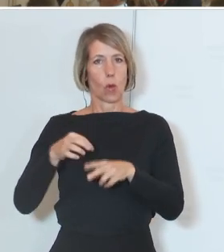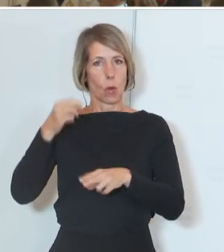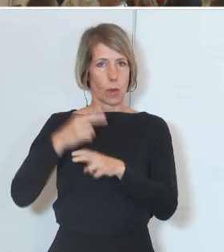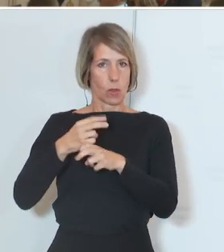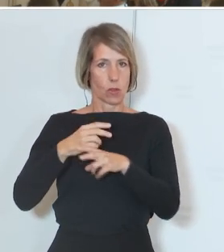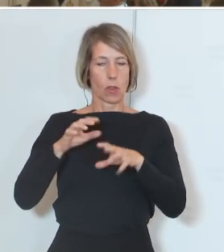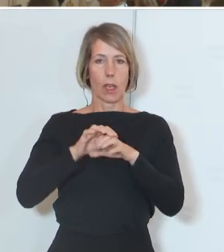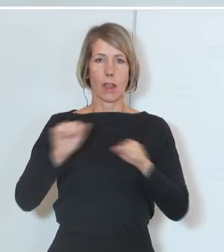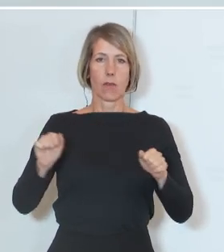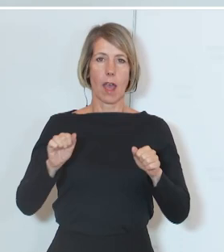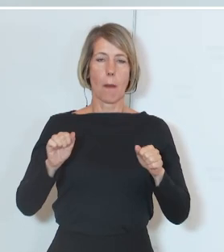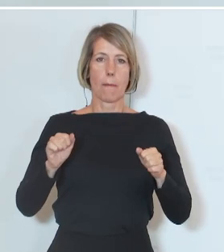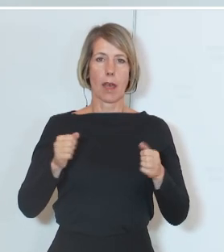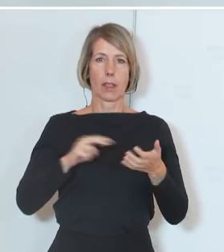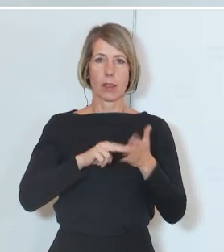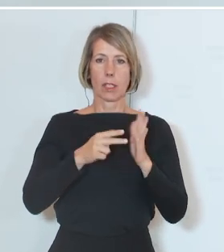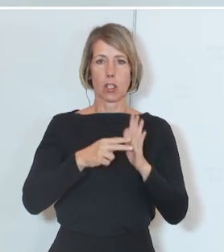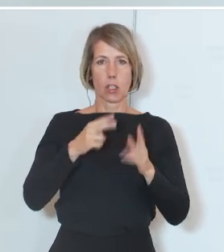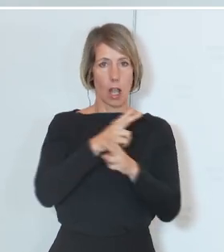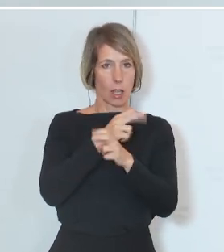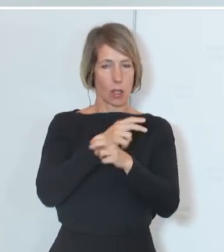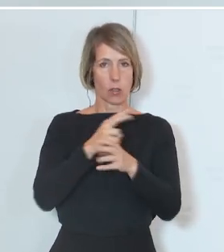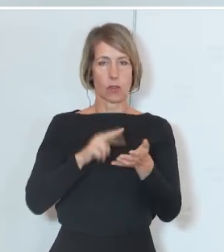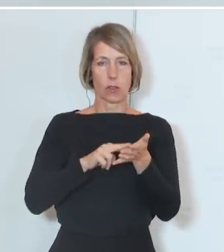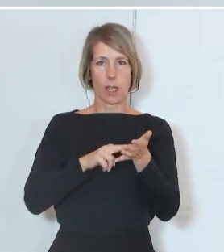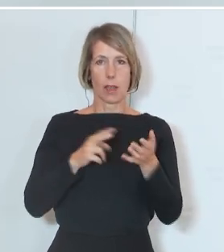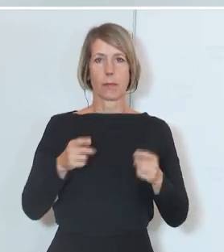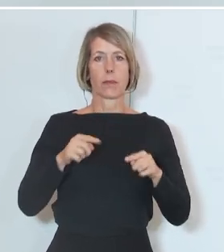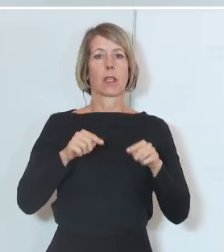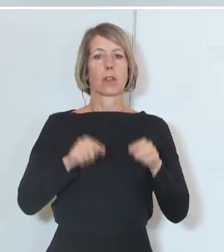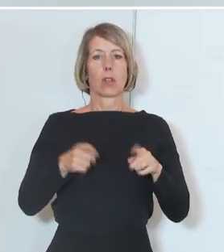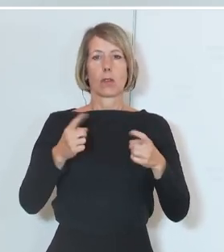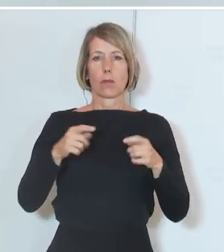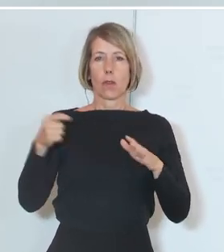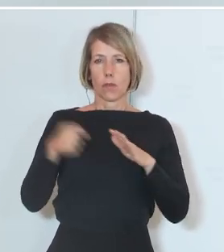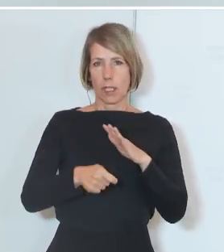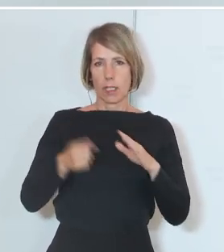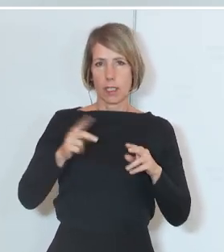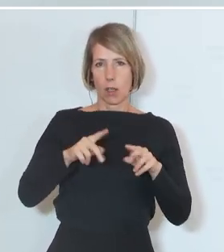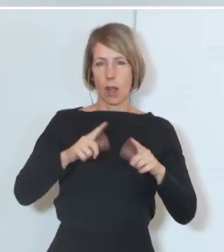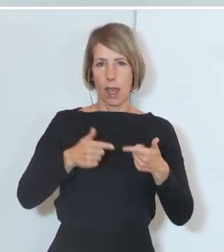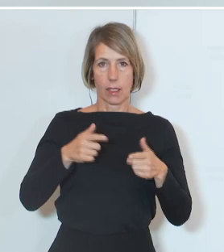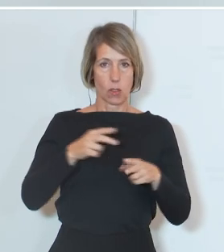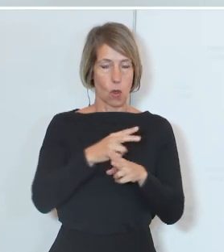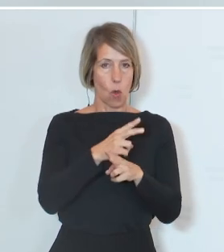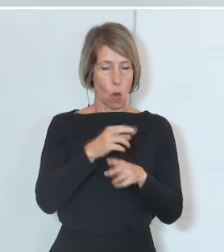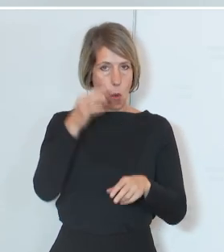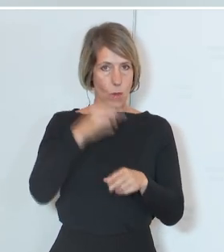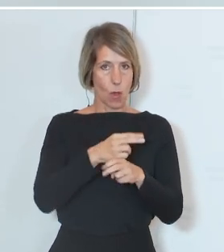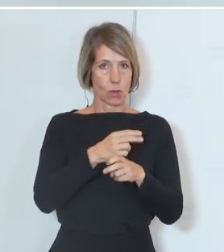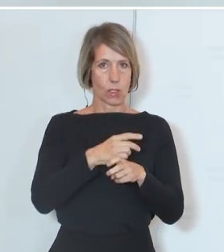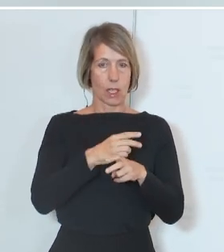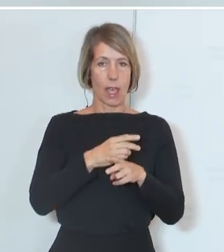Vereinbarung des Finanzierungsanteils des Land Oberösterreichs an den Errichtungskosten.